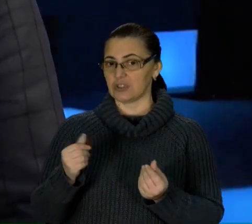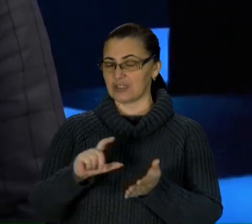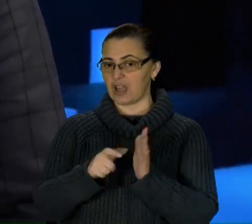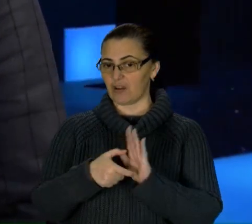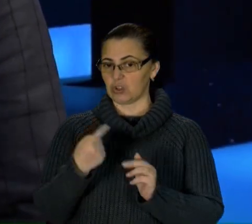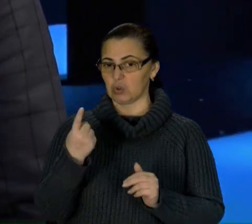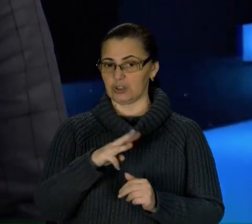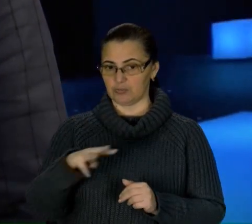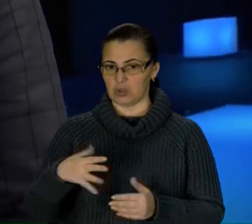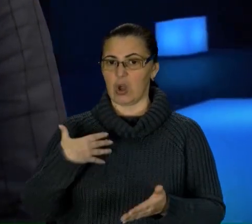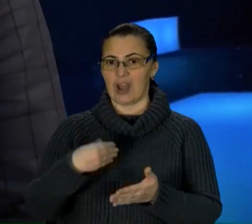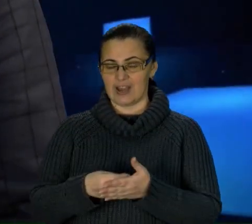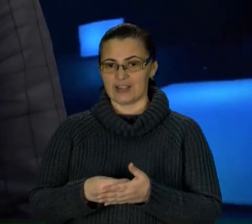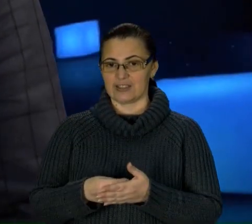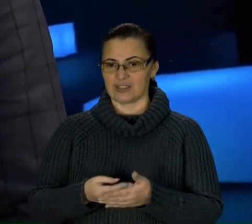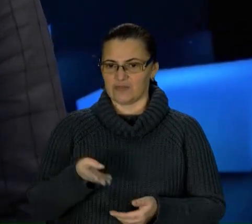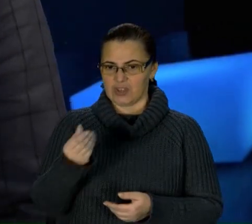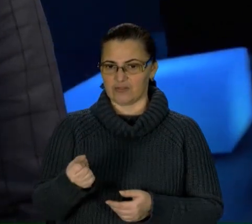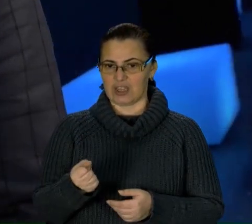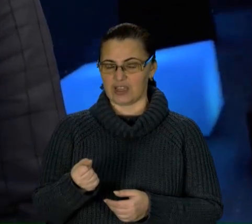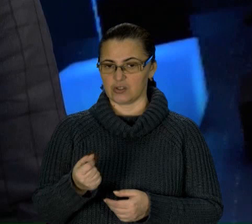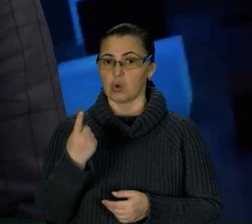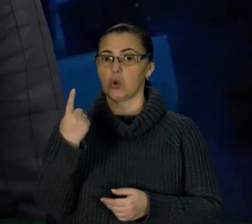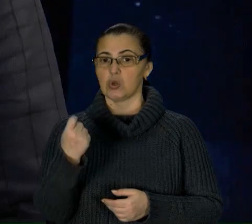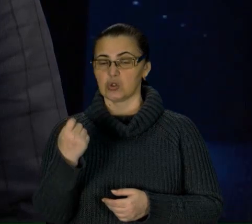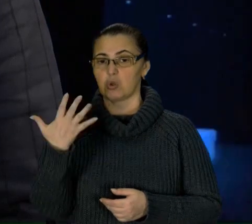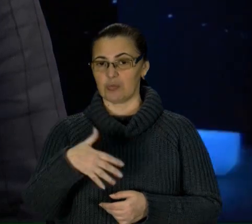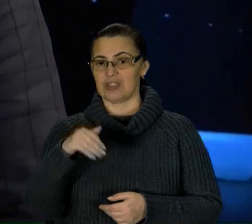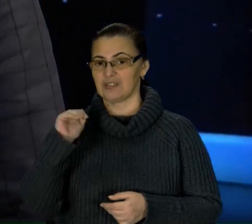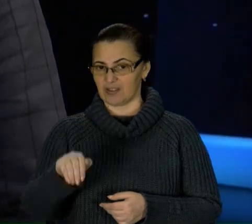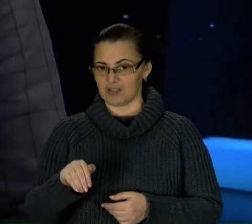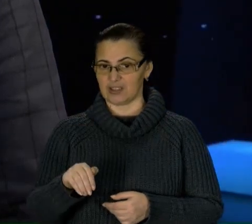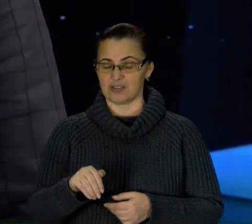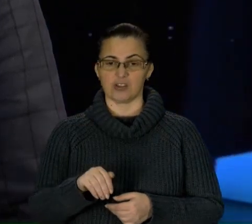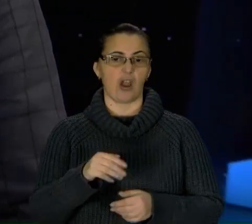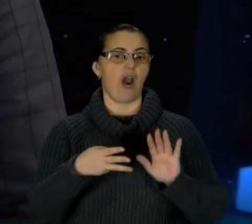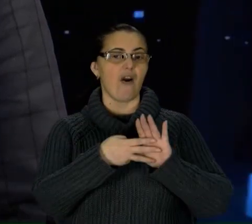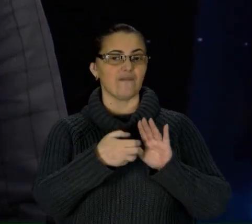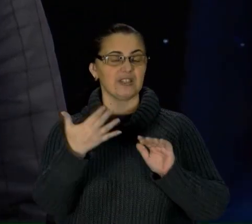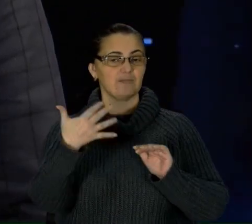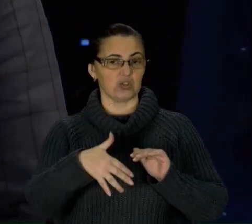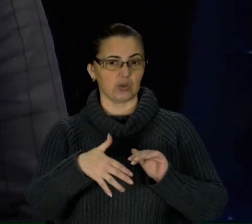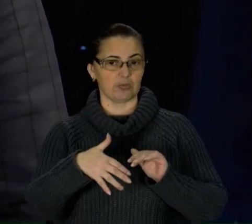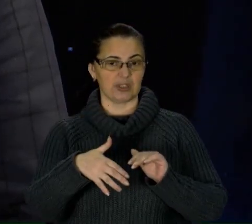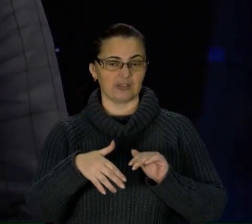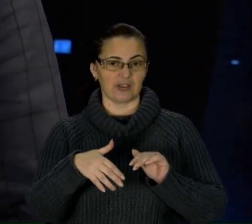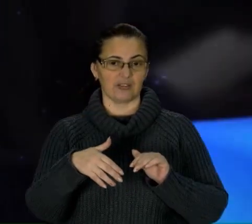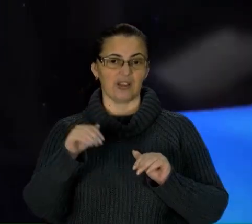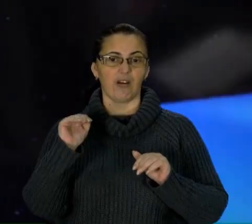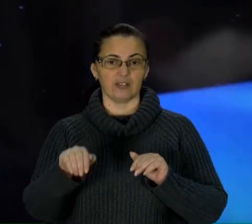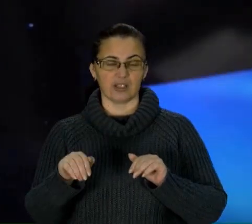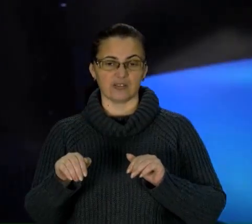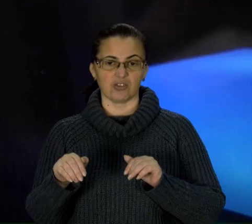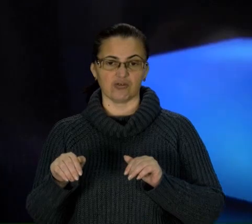значить, власний внесок 15% – це 850 тисяч гривень кредиту, значить, платіж першого місяця буде 8,5 тисяч гривень.